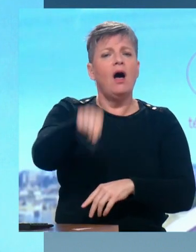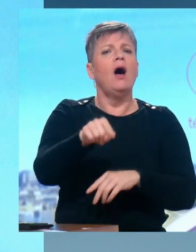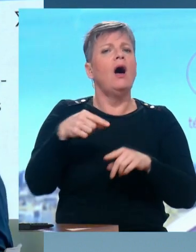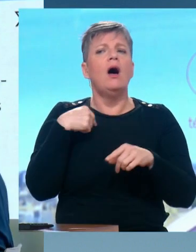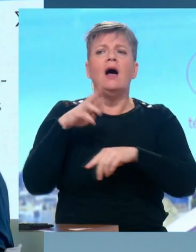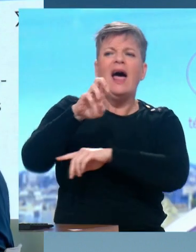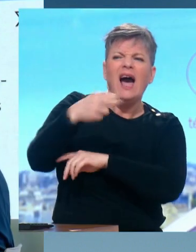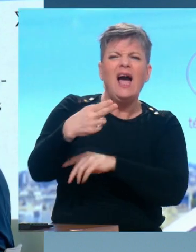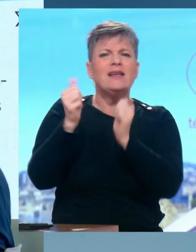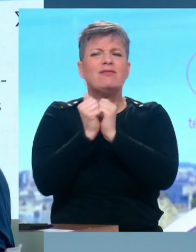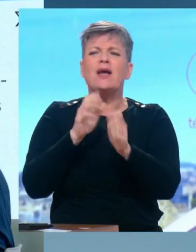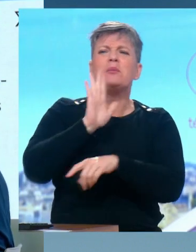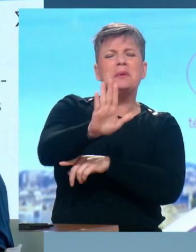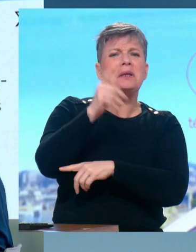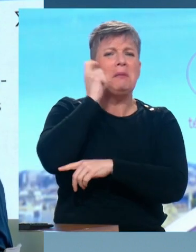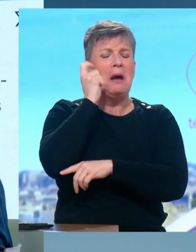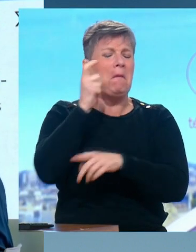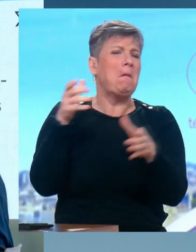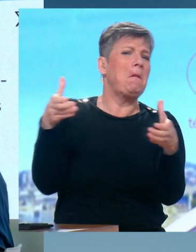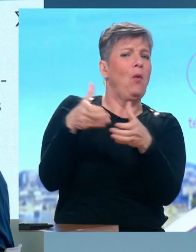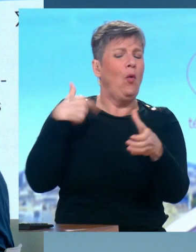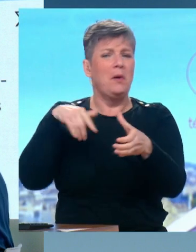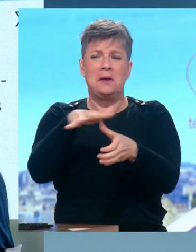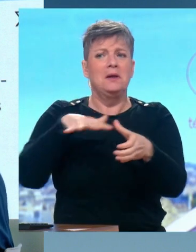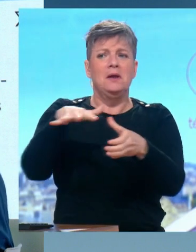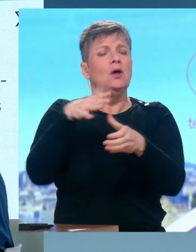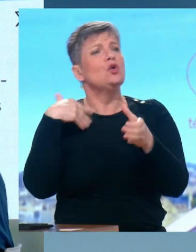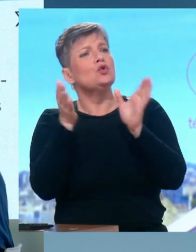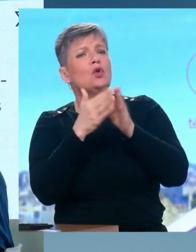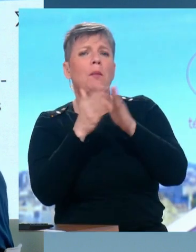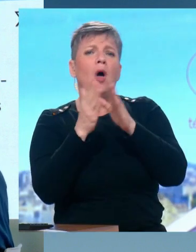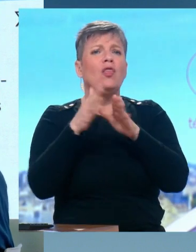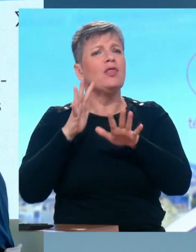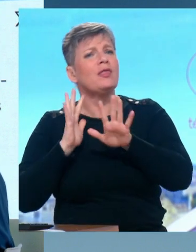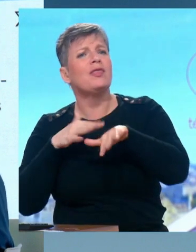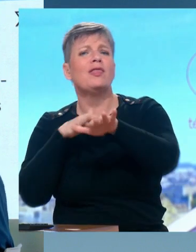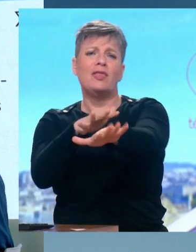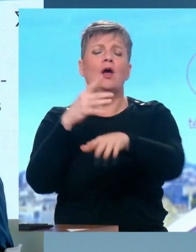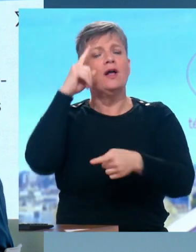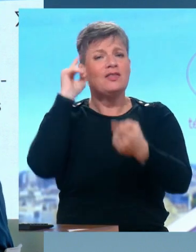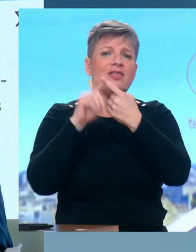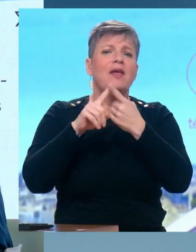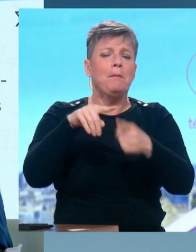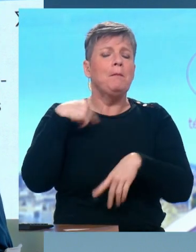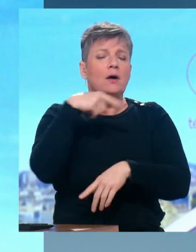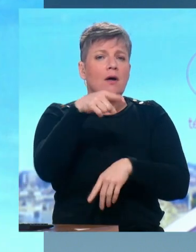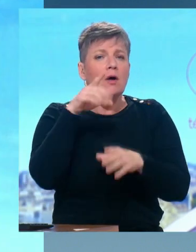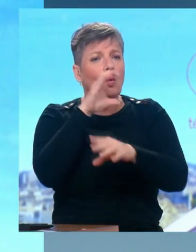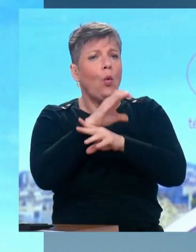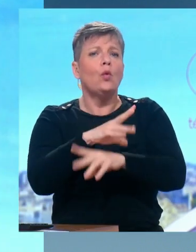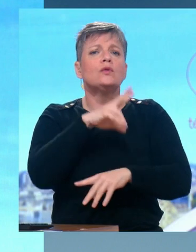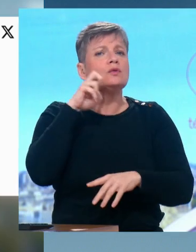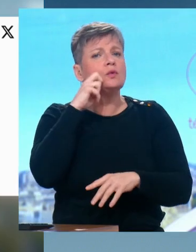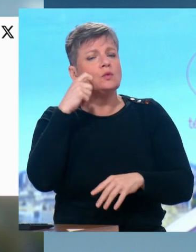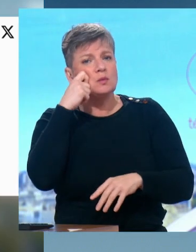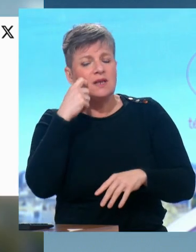prétexte d'antisémitisme, ramène Israël-Palestine sans demander le cessez-le-feu. Les amis du soutien inconditionnel au massacre ont leur rendez-vous. »